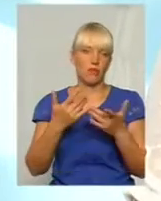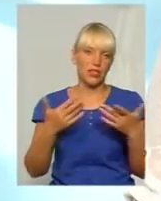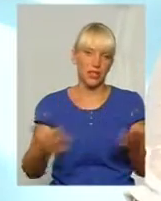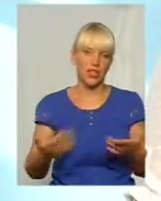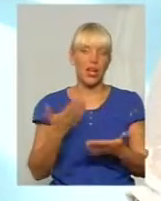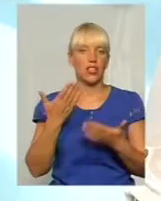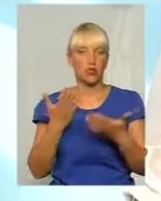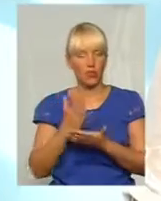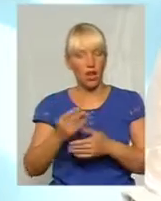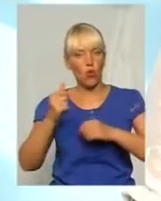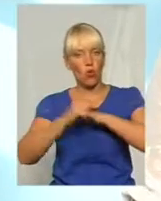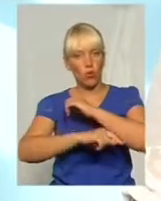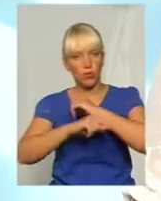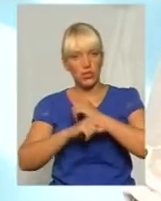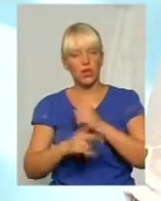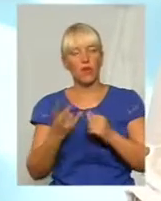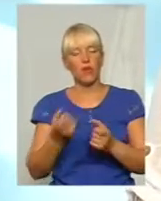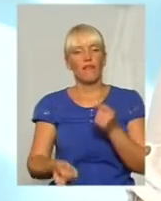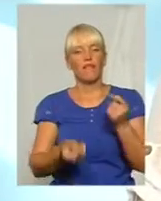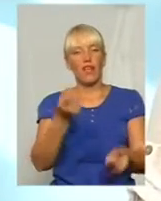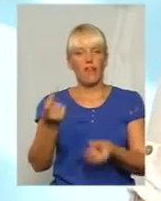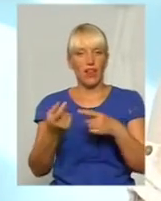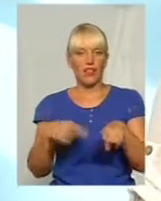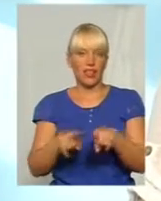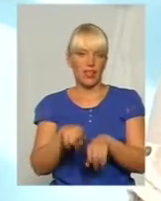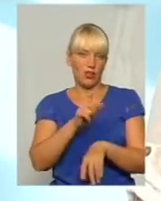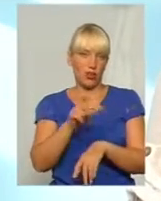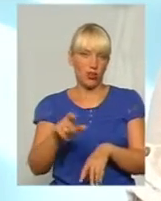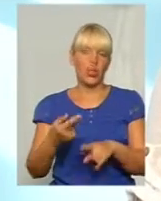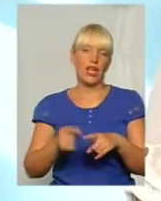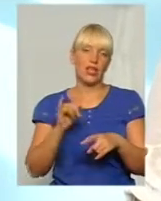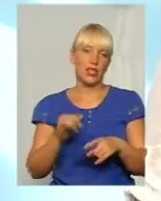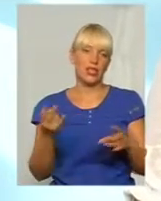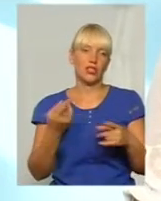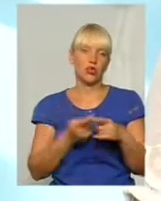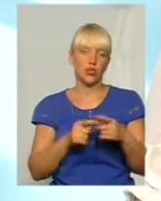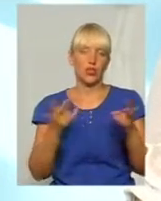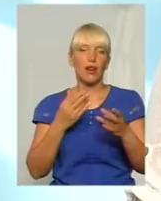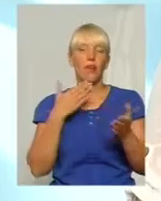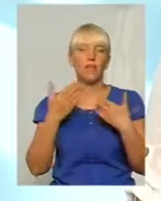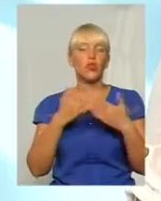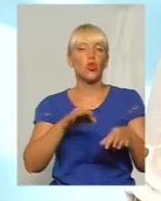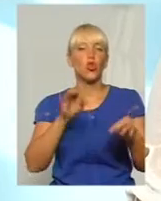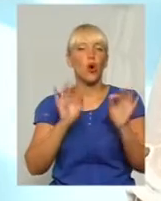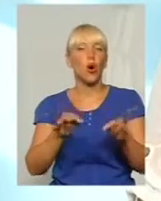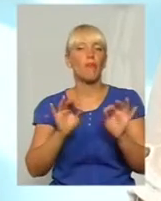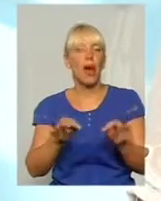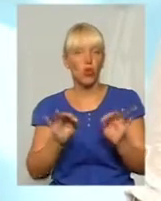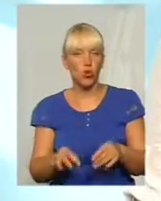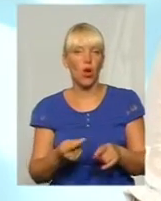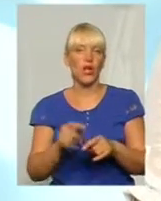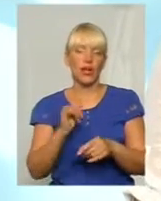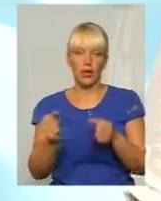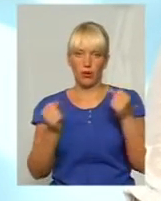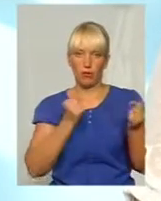вони є, ці корупціонери, вони повинні їх виявляти. І через те ми повинні до цього ставитися абсолютно сьогодні нормально. Боротьба з корупцією, звичайно, під